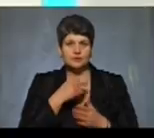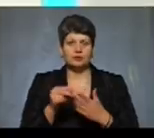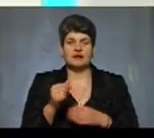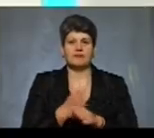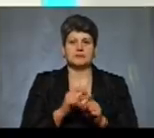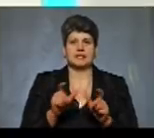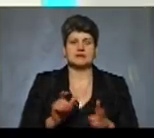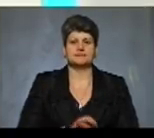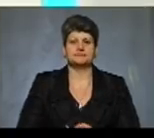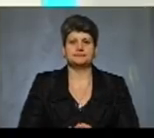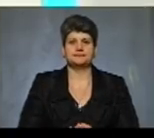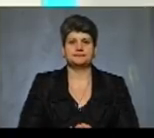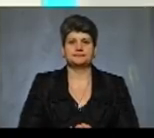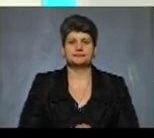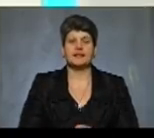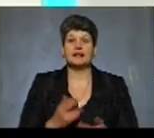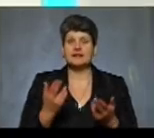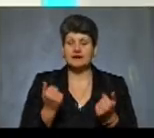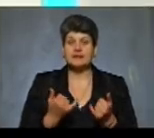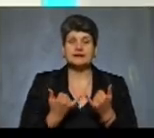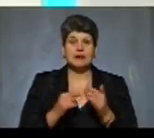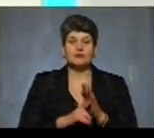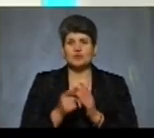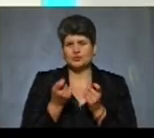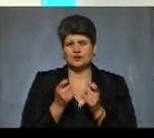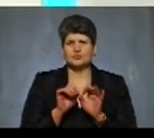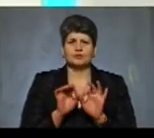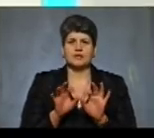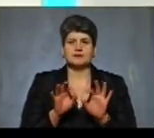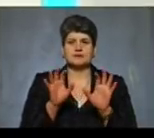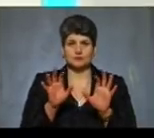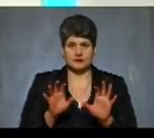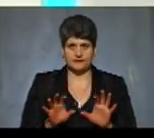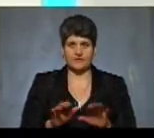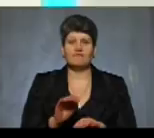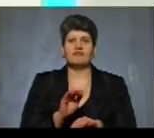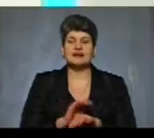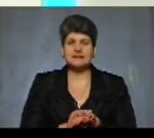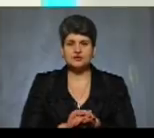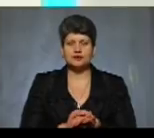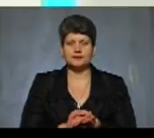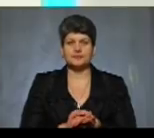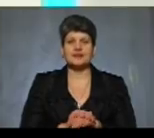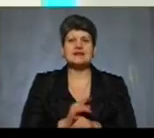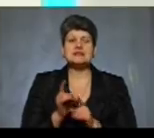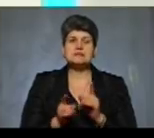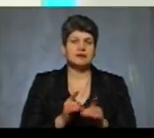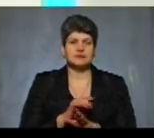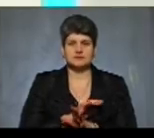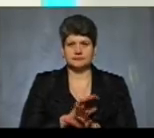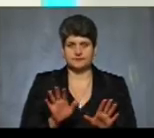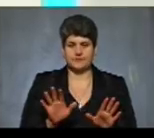Давайте для початку трошечки роз'яснимо це законодавство. Фактично, таких фактичних змін не відбулося.